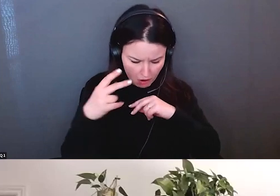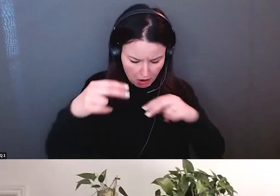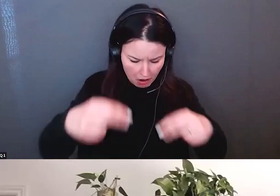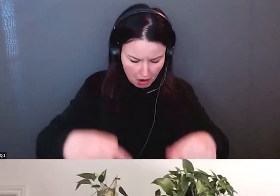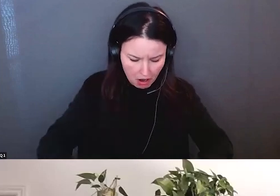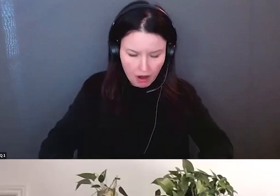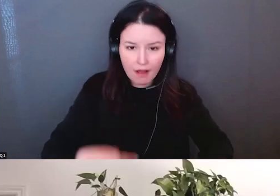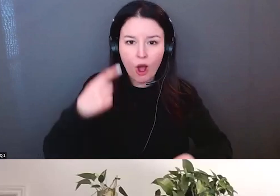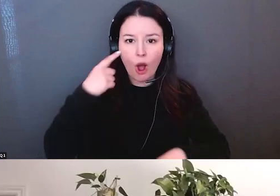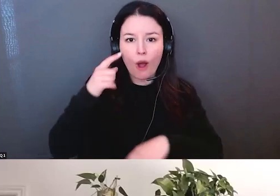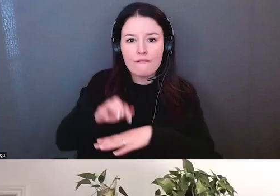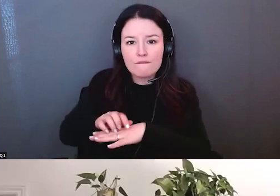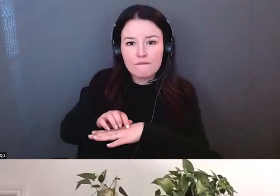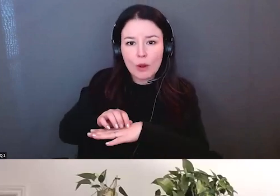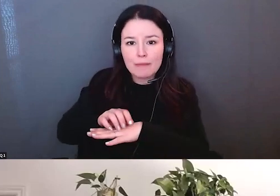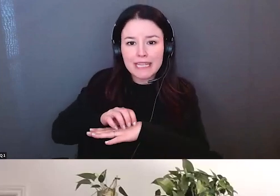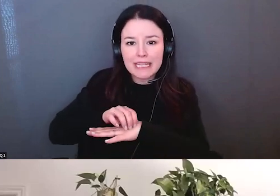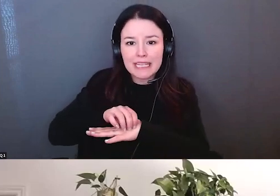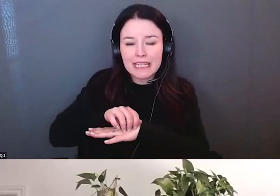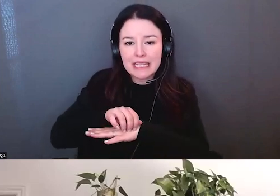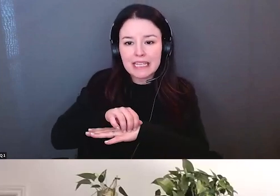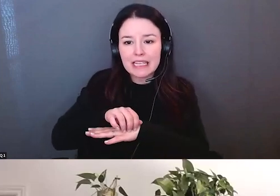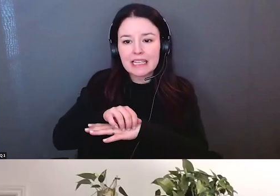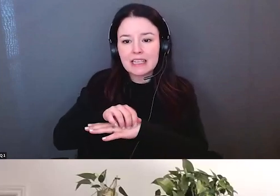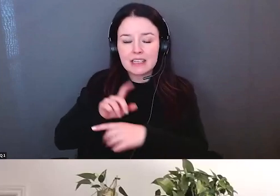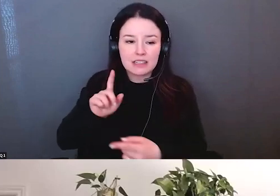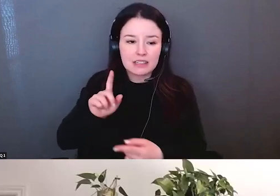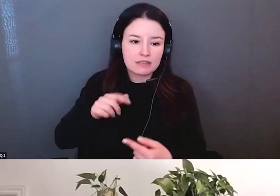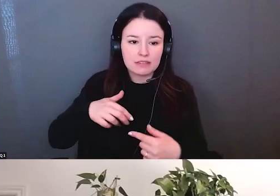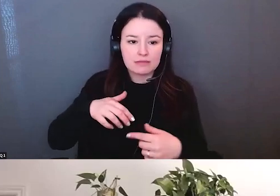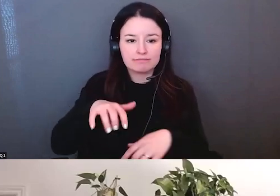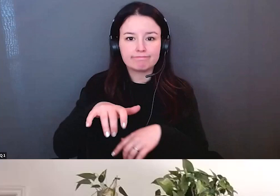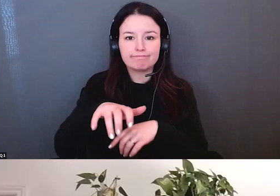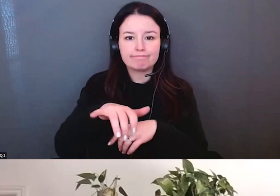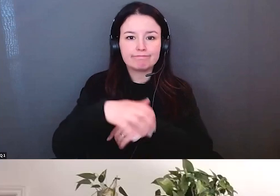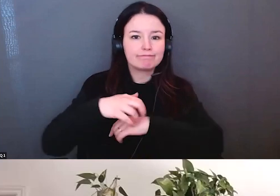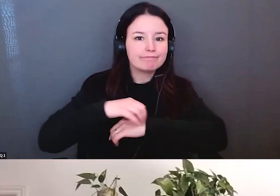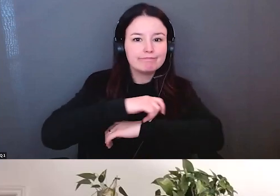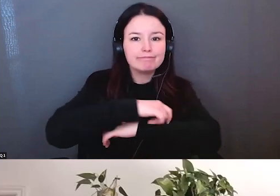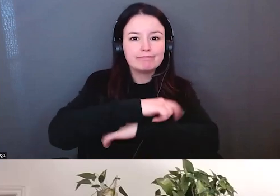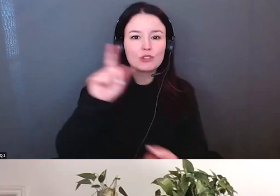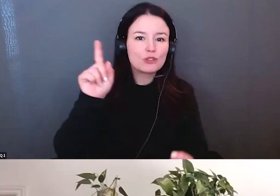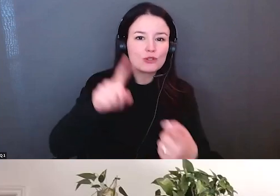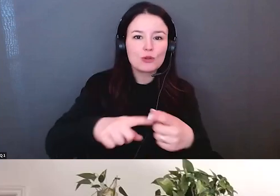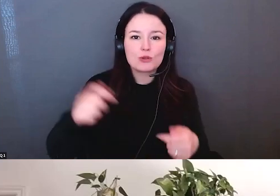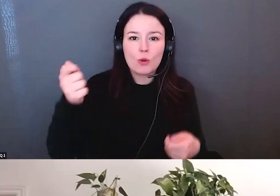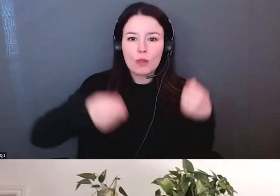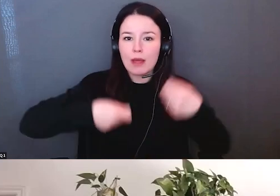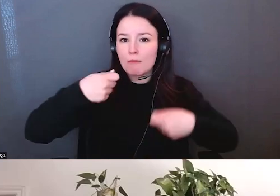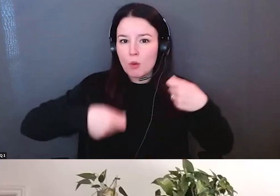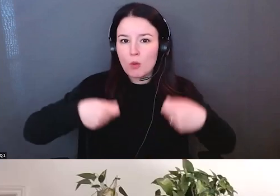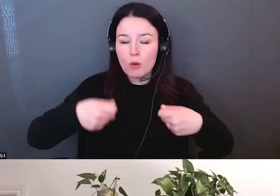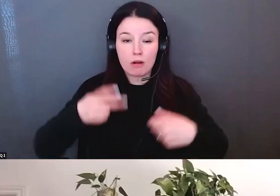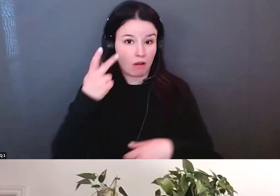sur cette île dans un bâtiment dans les bois sur cette île et on regardait les eaux